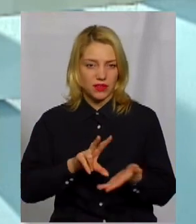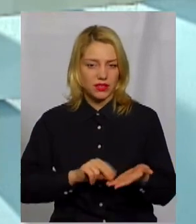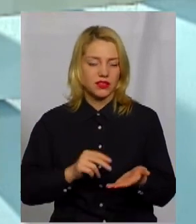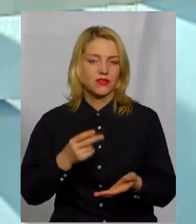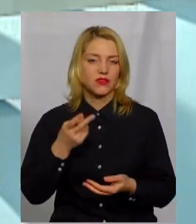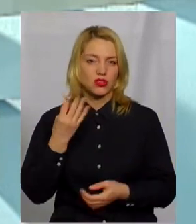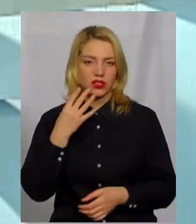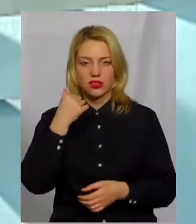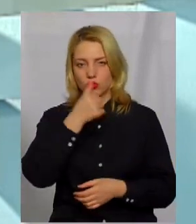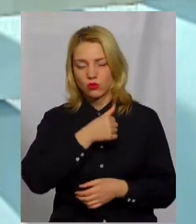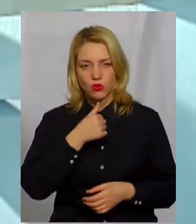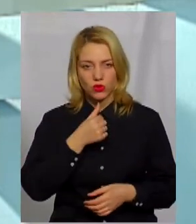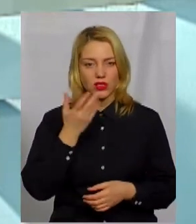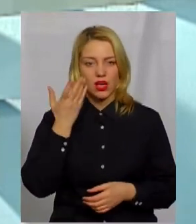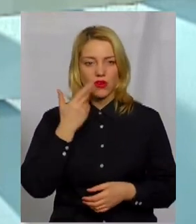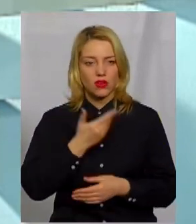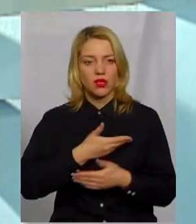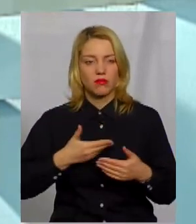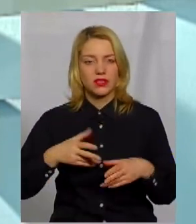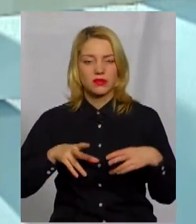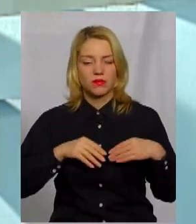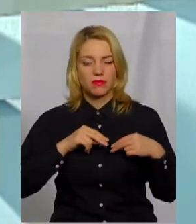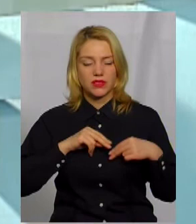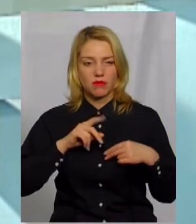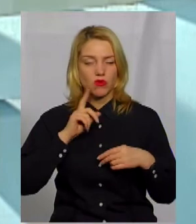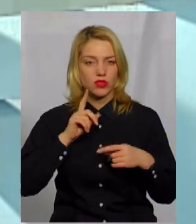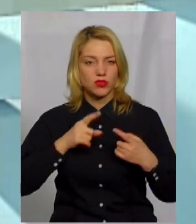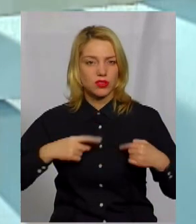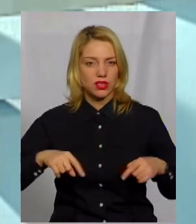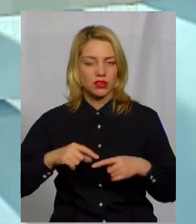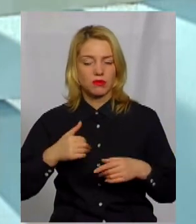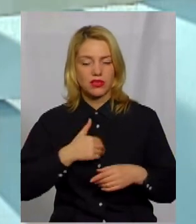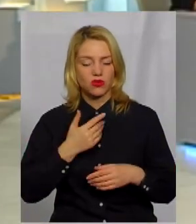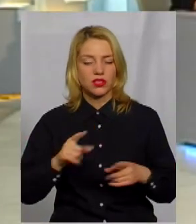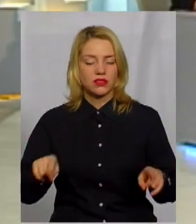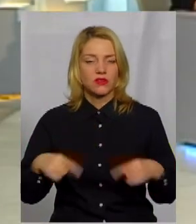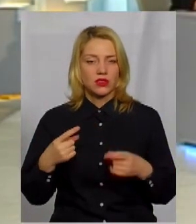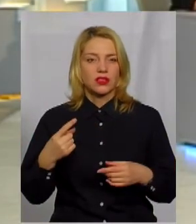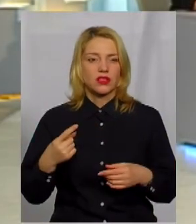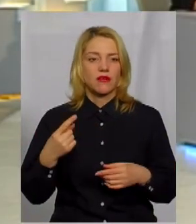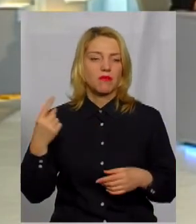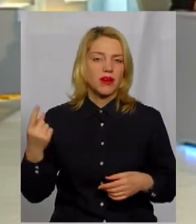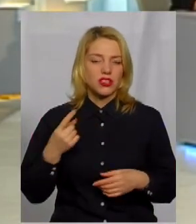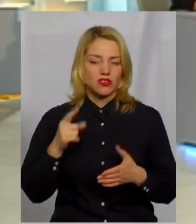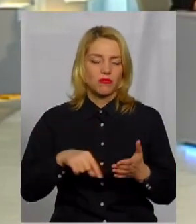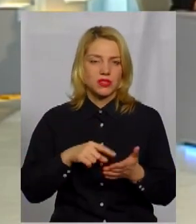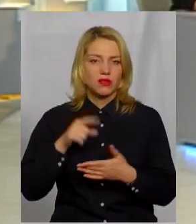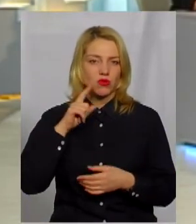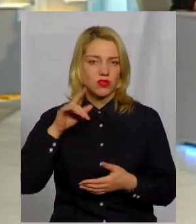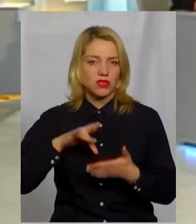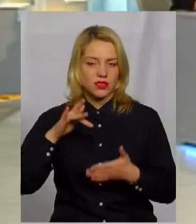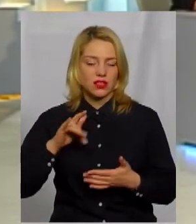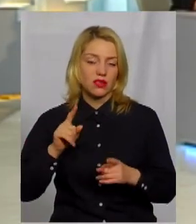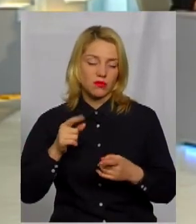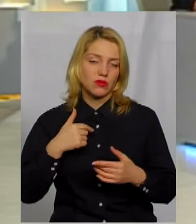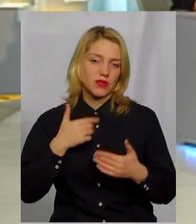році ми працювали з молодіжному секторі, ми захотіли створити перший в місті молодіжний центр. І, звичайно,